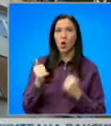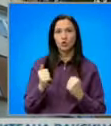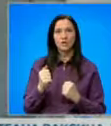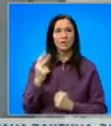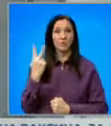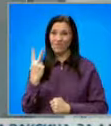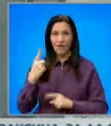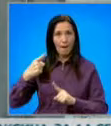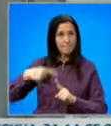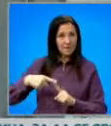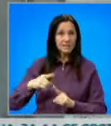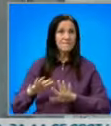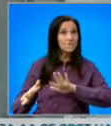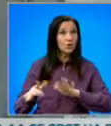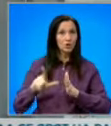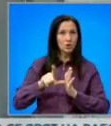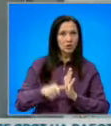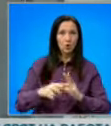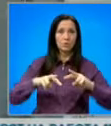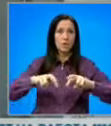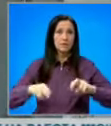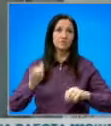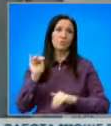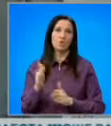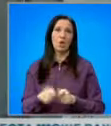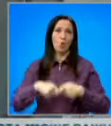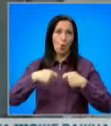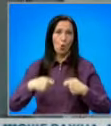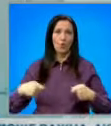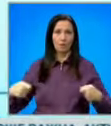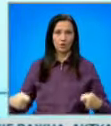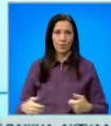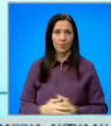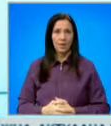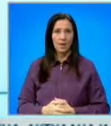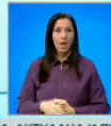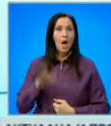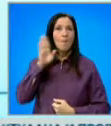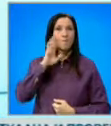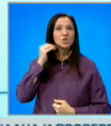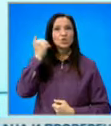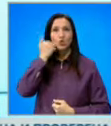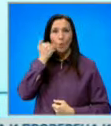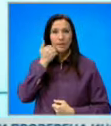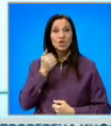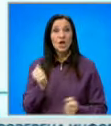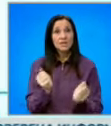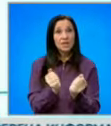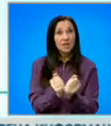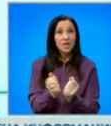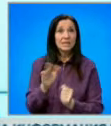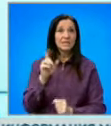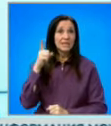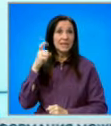очакват до два месеца, като най-воятно срокът на разследването ще бъде удължен. Мъж от Добринище задръжан след